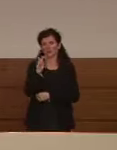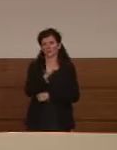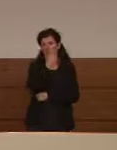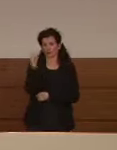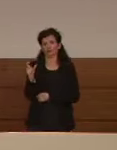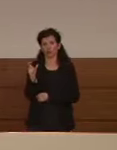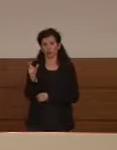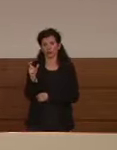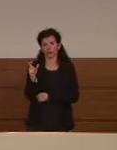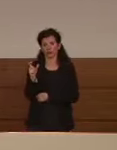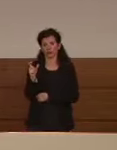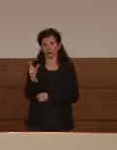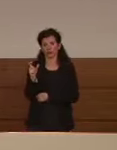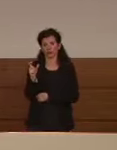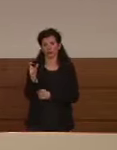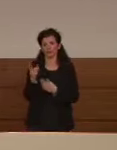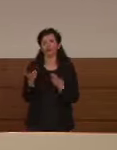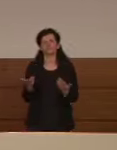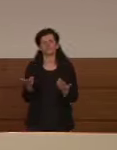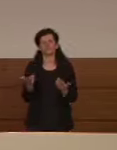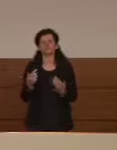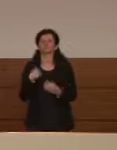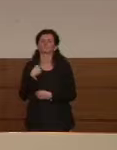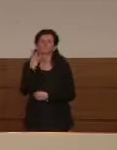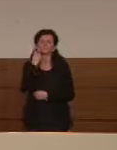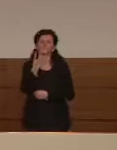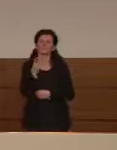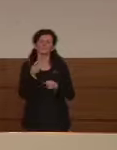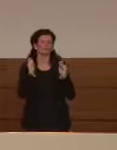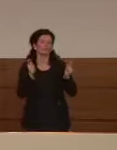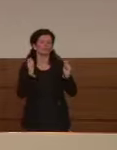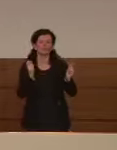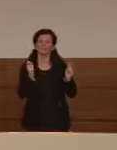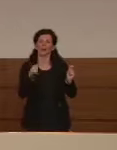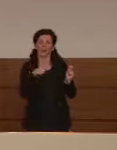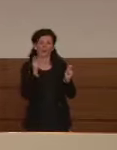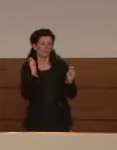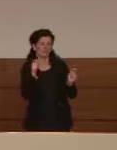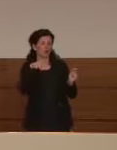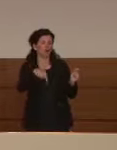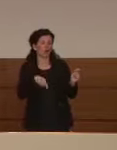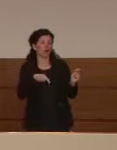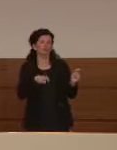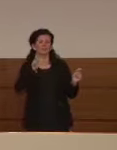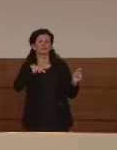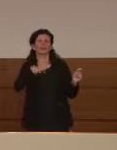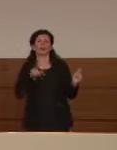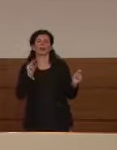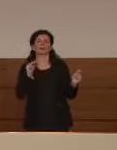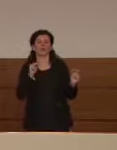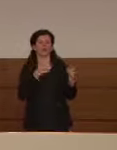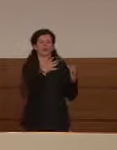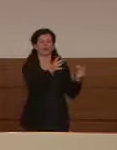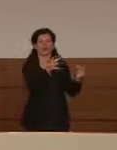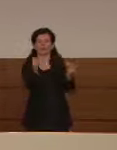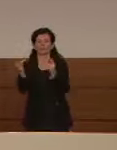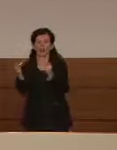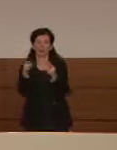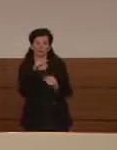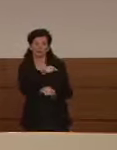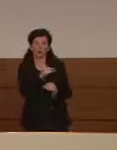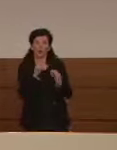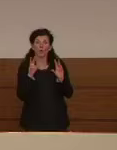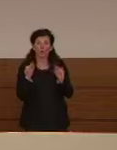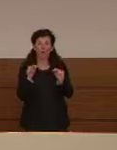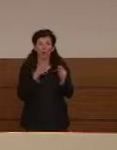Allora, succede? Che quelli che, tante volte io vedo sulla stampa, oggi 3.000 nuovi contagi, non sono nuovi contagi, sono nuovi